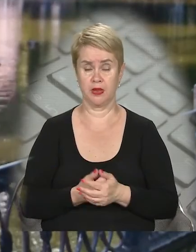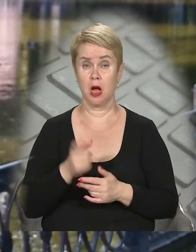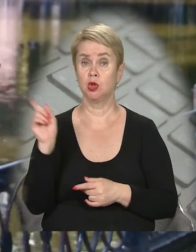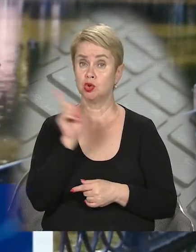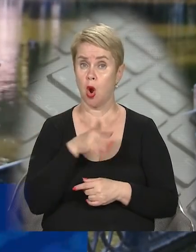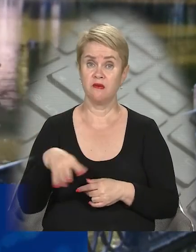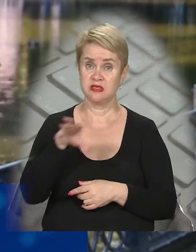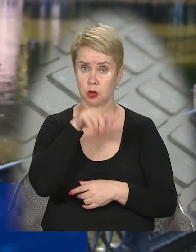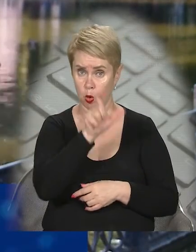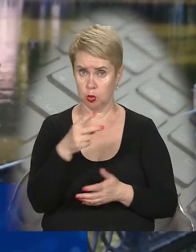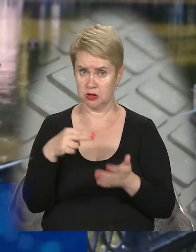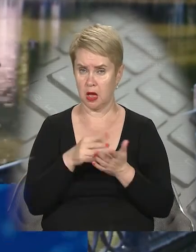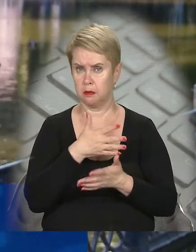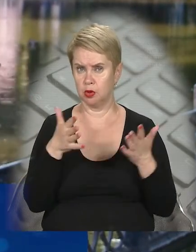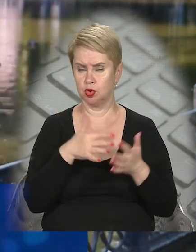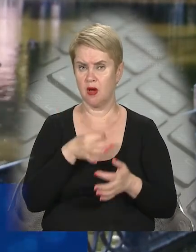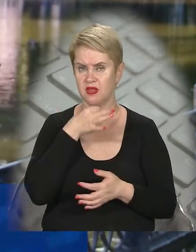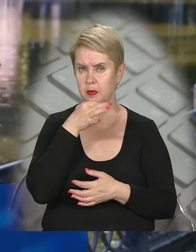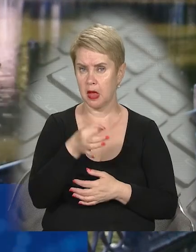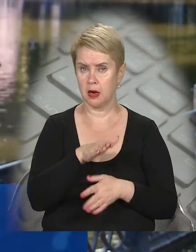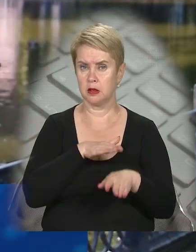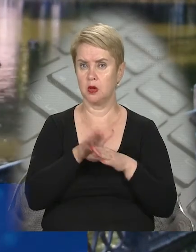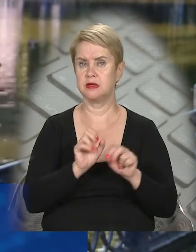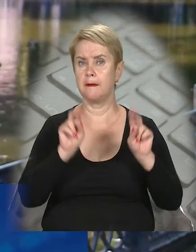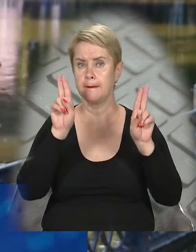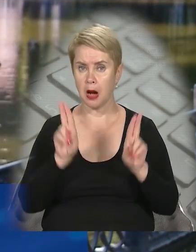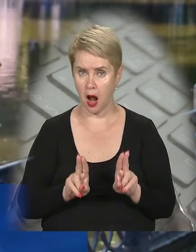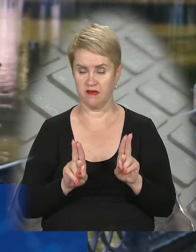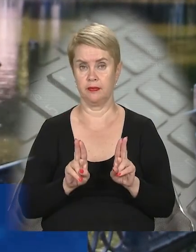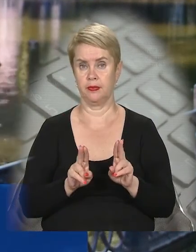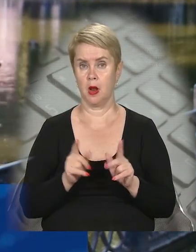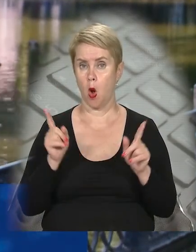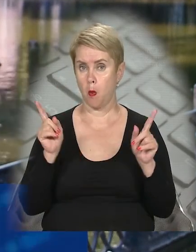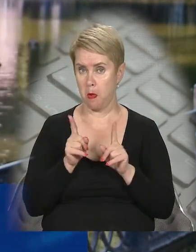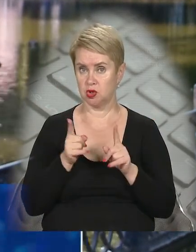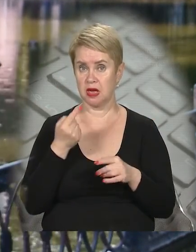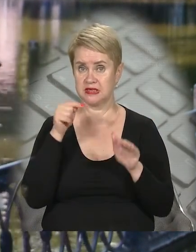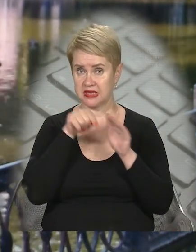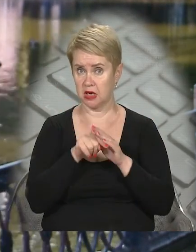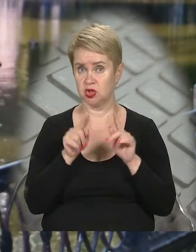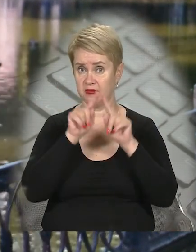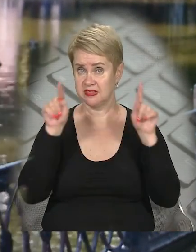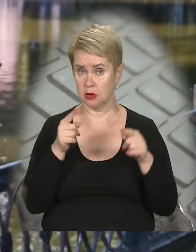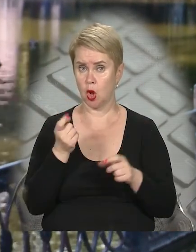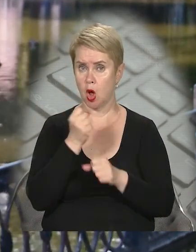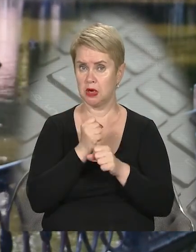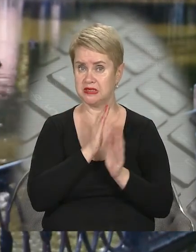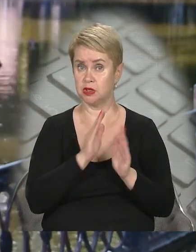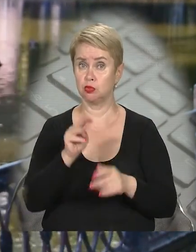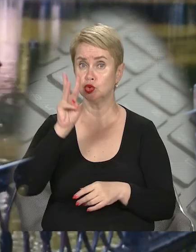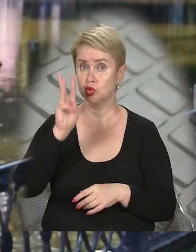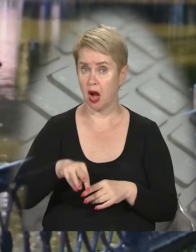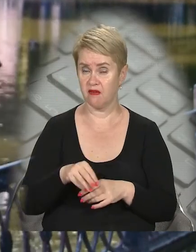того, щоб все ж таки люди стали більш відповідальними та дотримувалися правил і обмежень, які зазначені на знаках, потрібно розробити систему